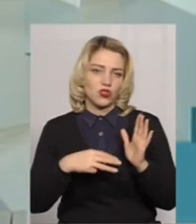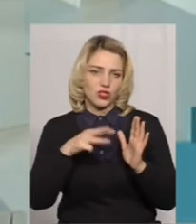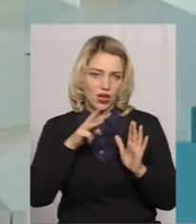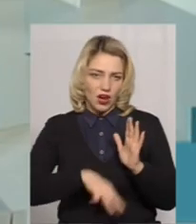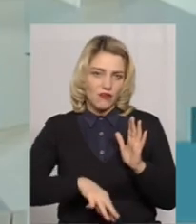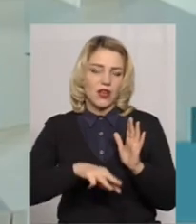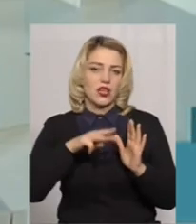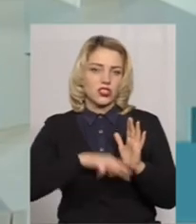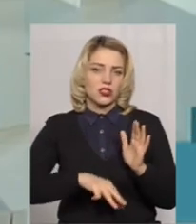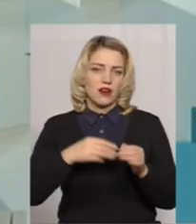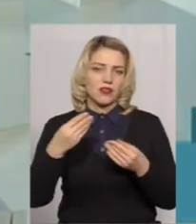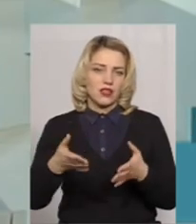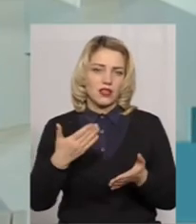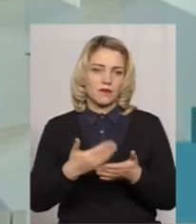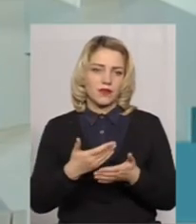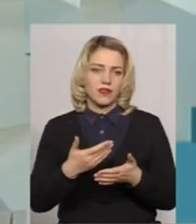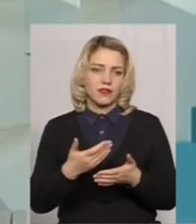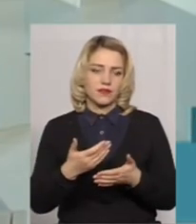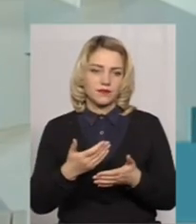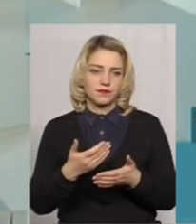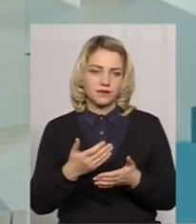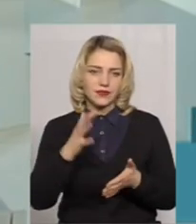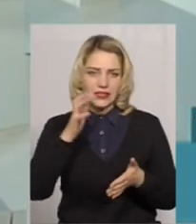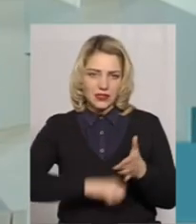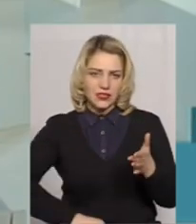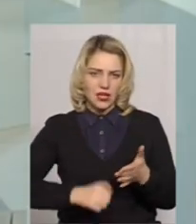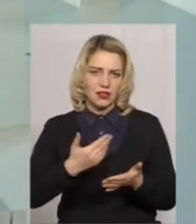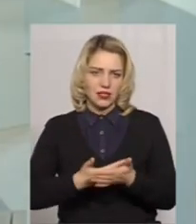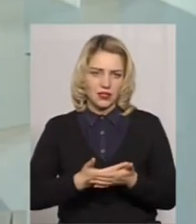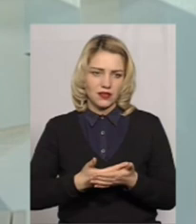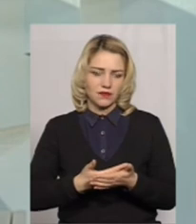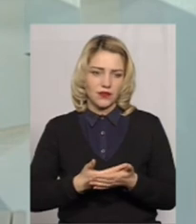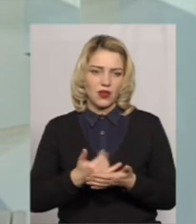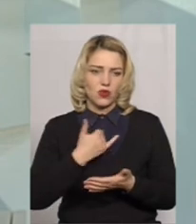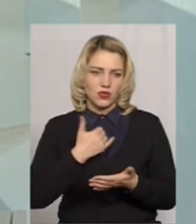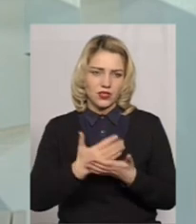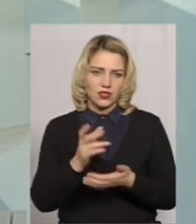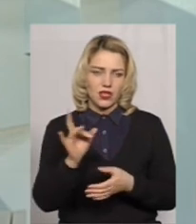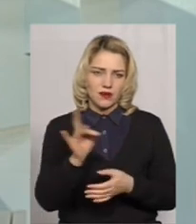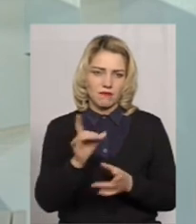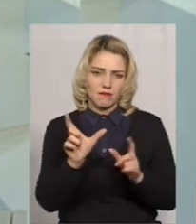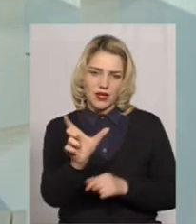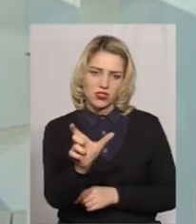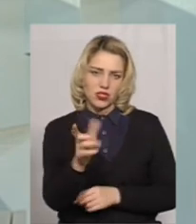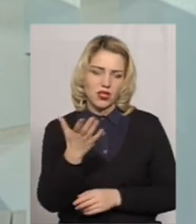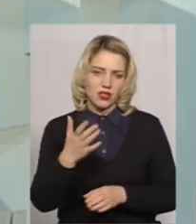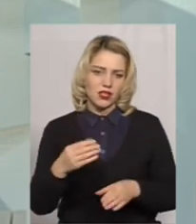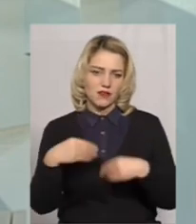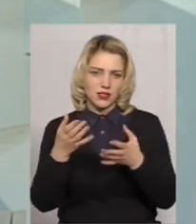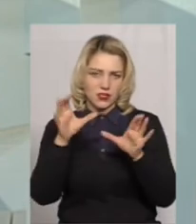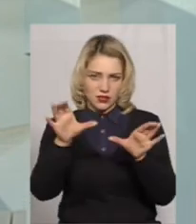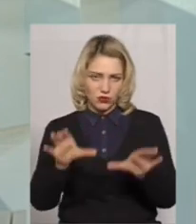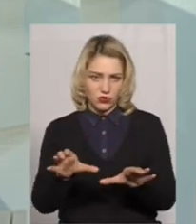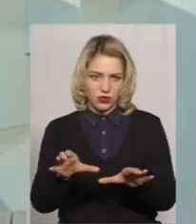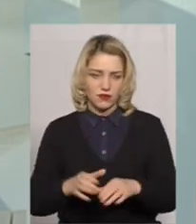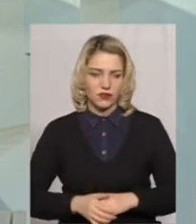передбачає адміністративне стягнення, у нас є межі, які встановлені законодавством,